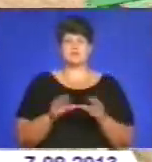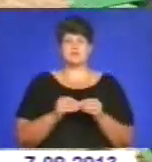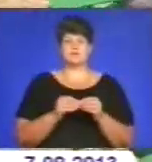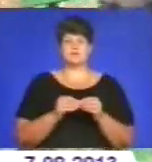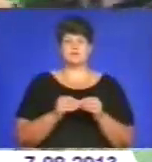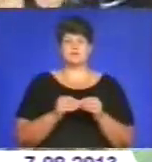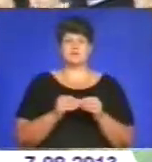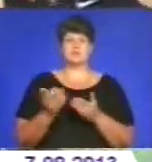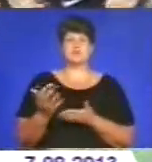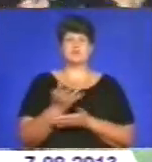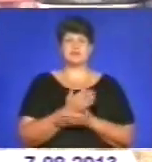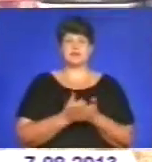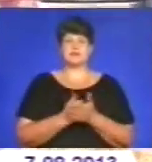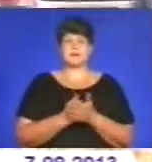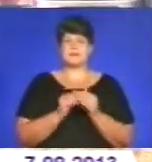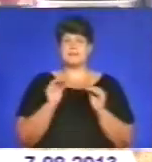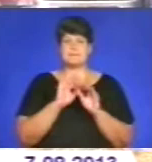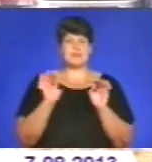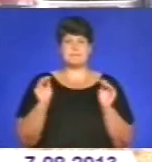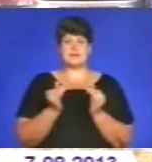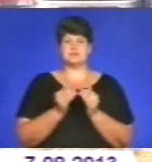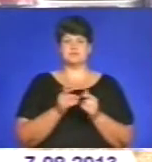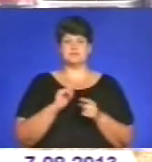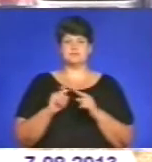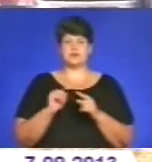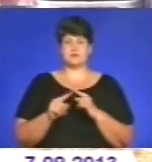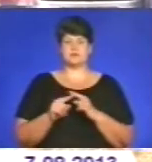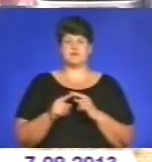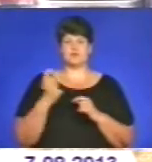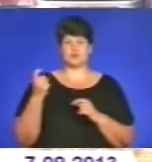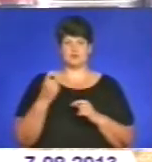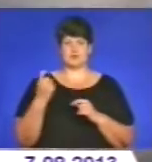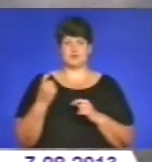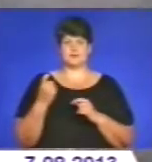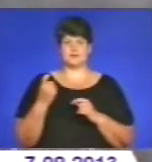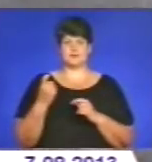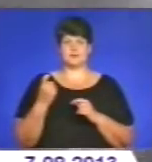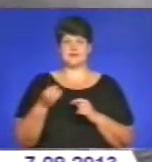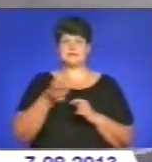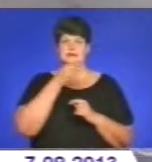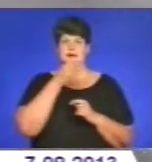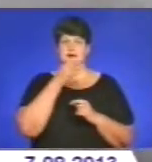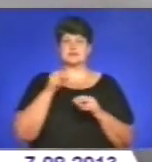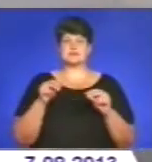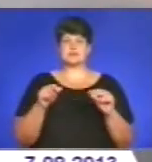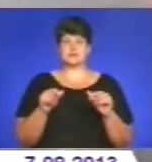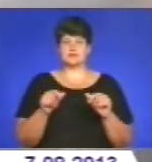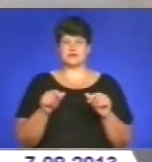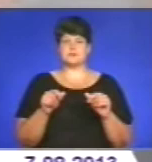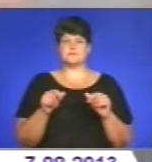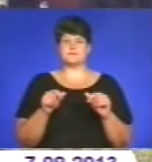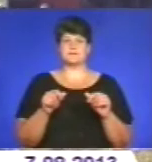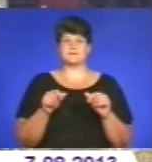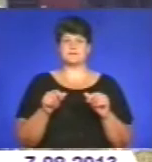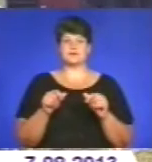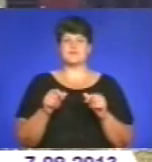жнива йдуть не меншими темпами, ніж в даному господарстві. З ранніх зернових склину, а в